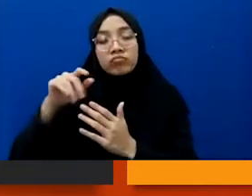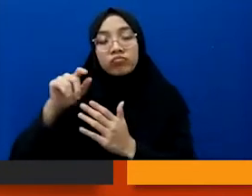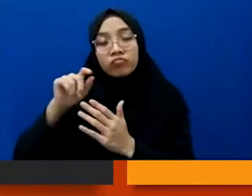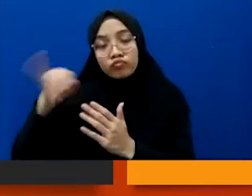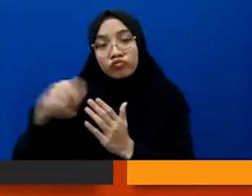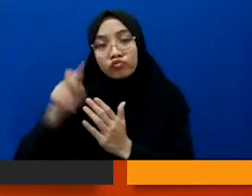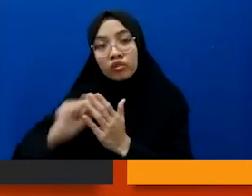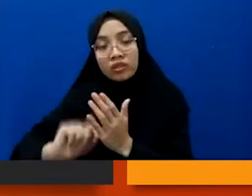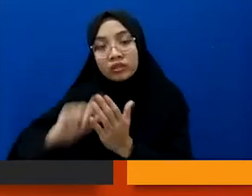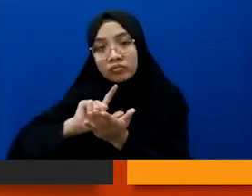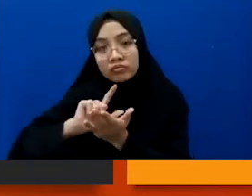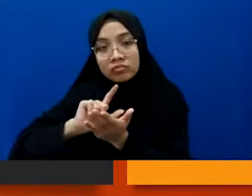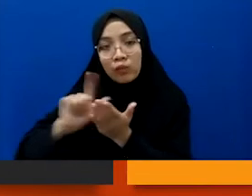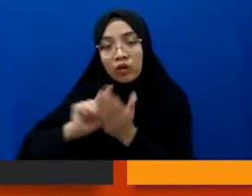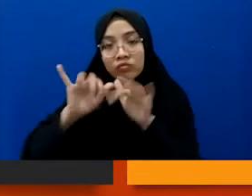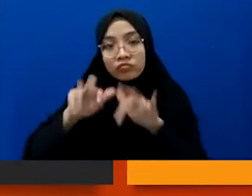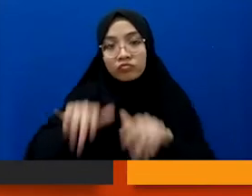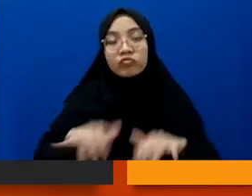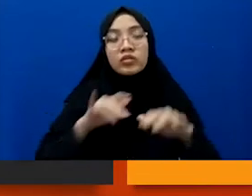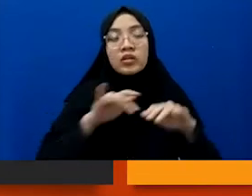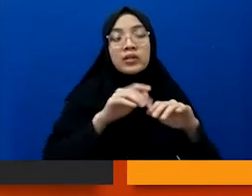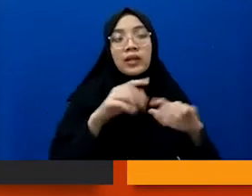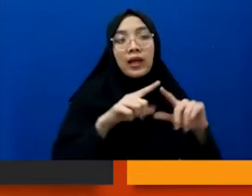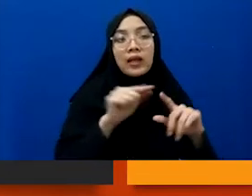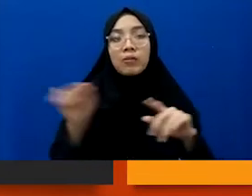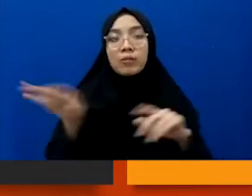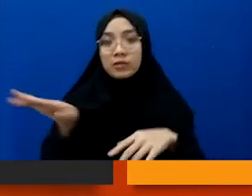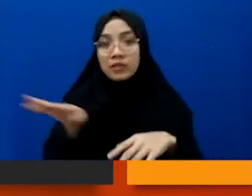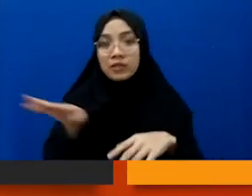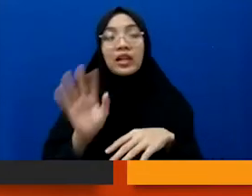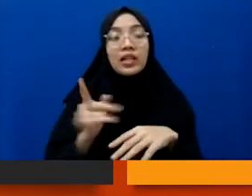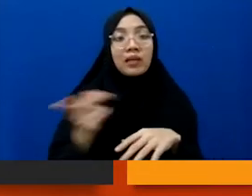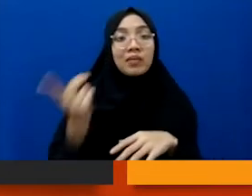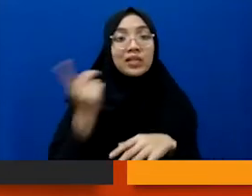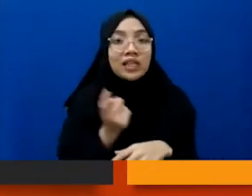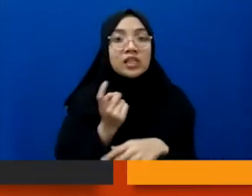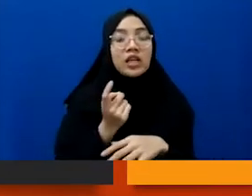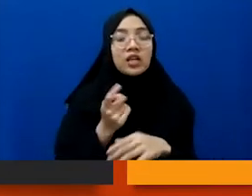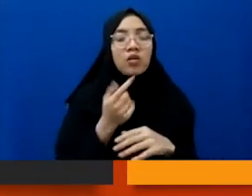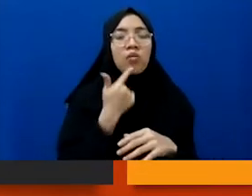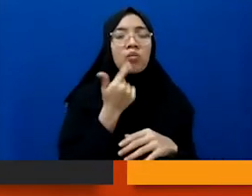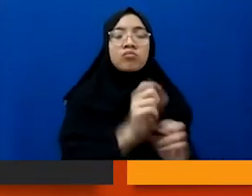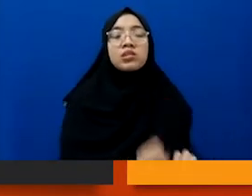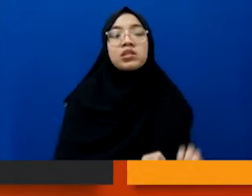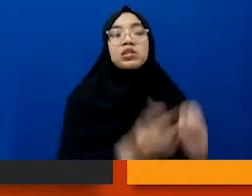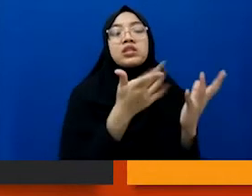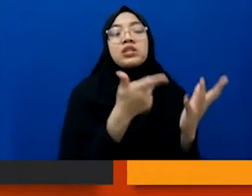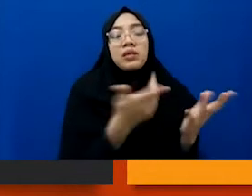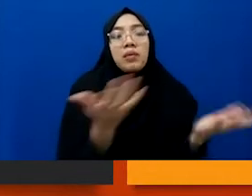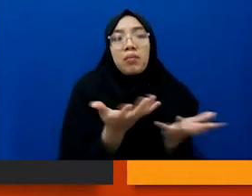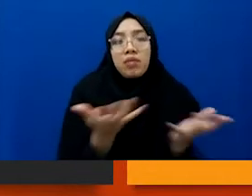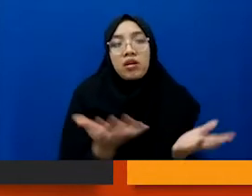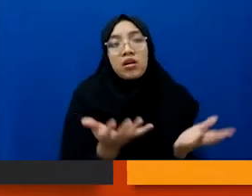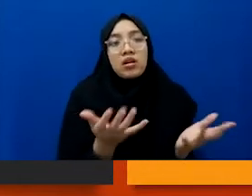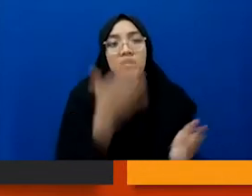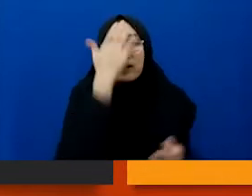Nah, biasanya pertanyaannya adalah bagaimana peristiwa itu terjadi, terus mengapa peristiwa itu